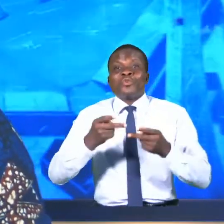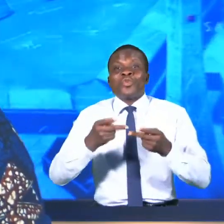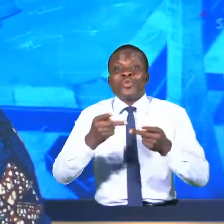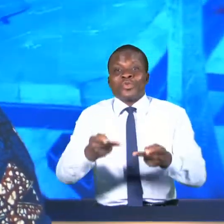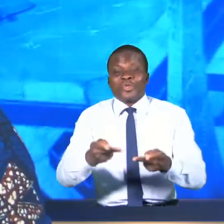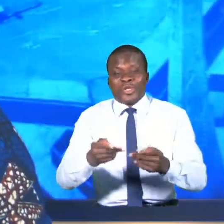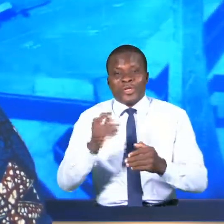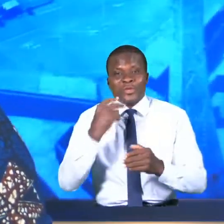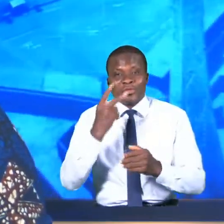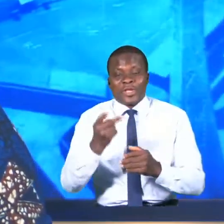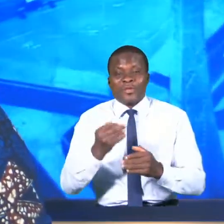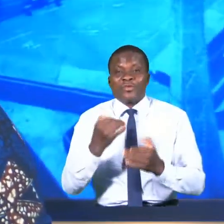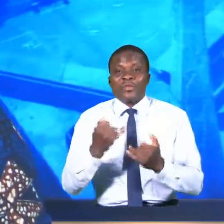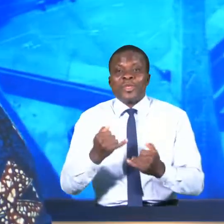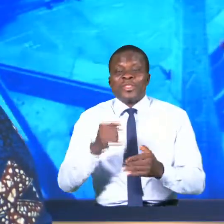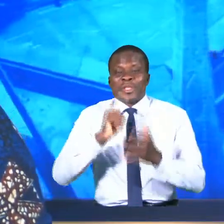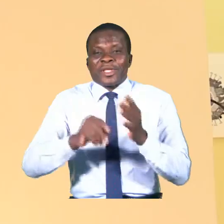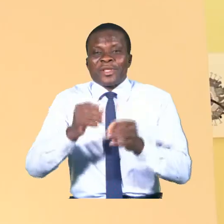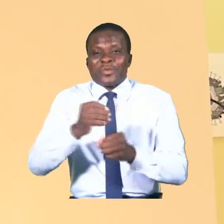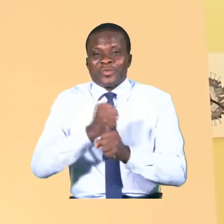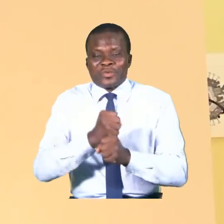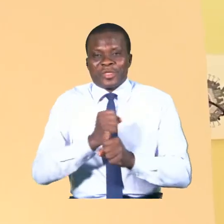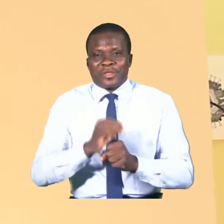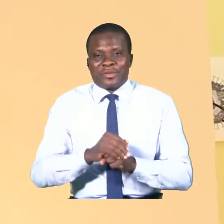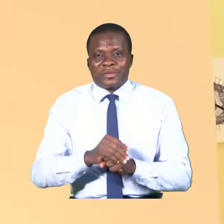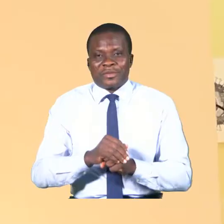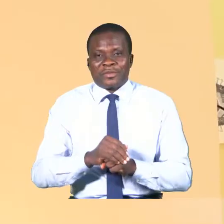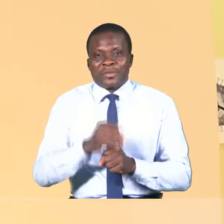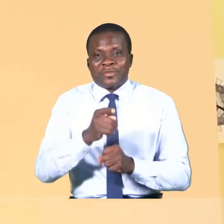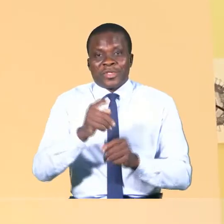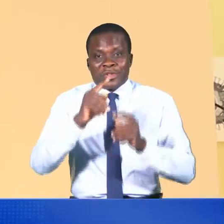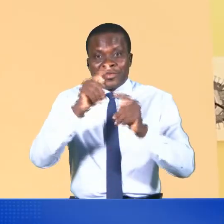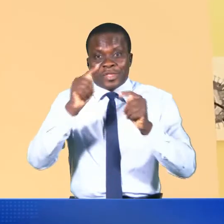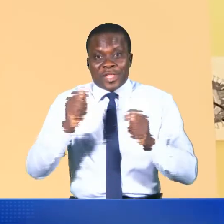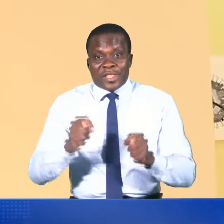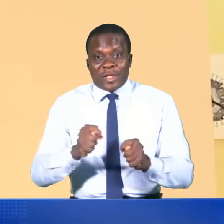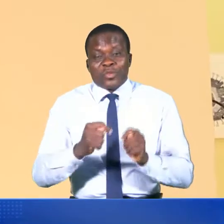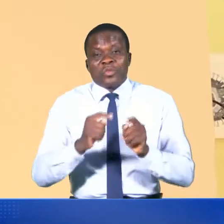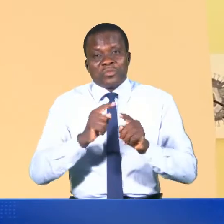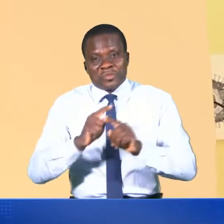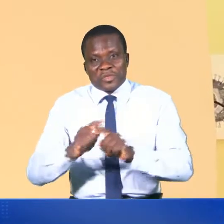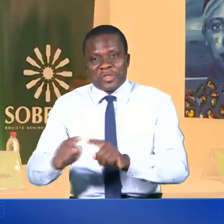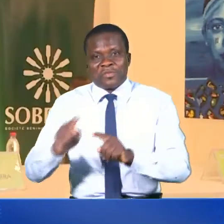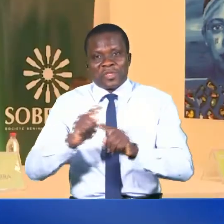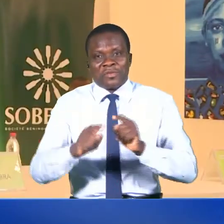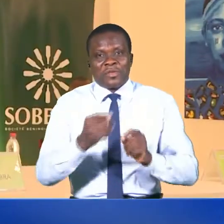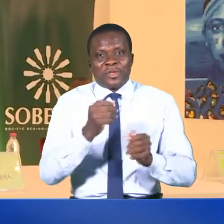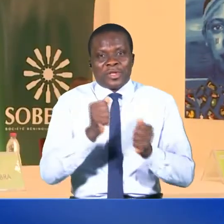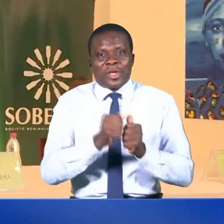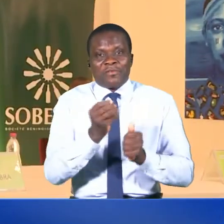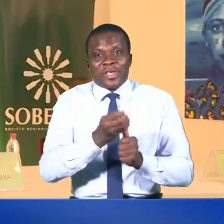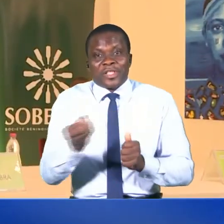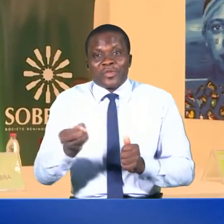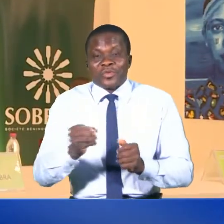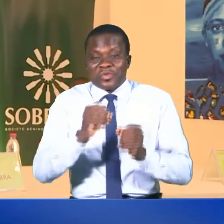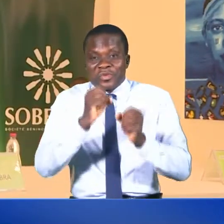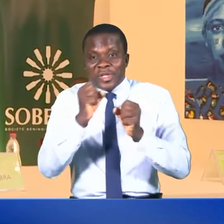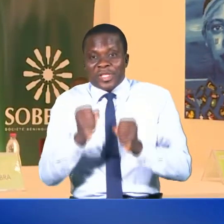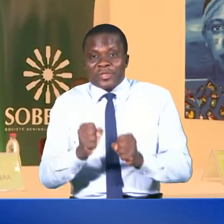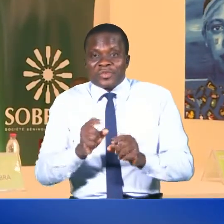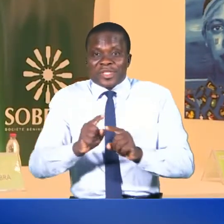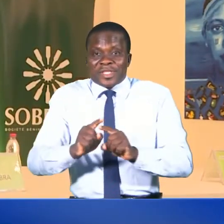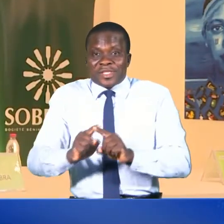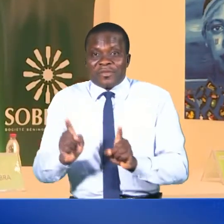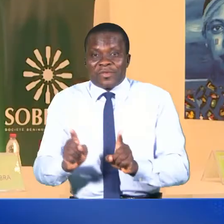Petroni Locosso nous font le point. Des tables diverses avec des outils et des styles diversifiés.